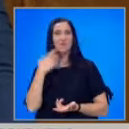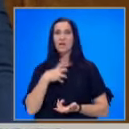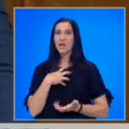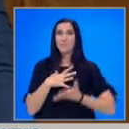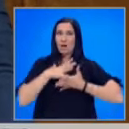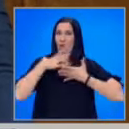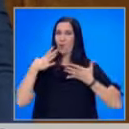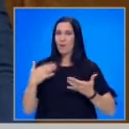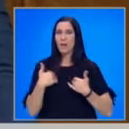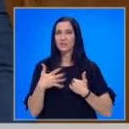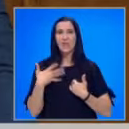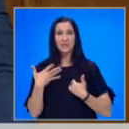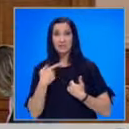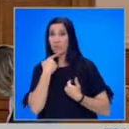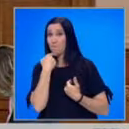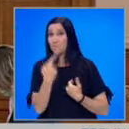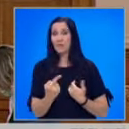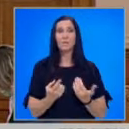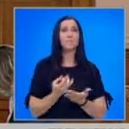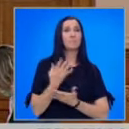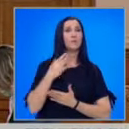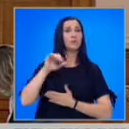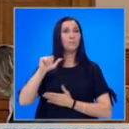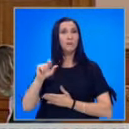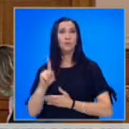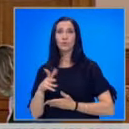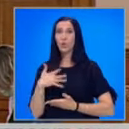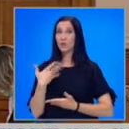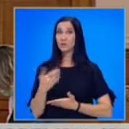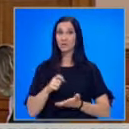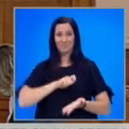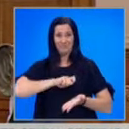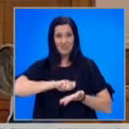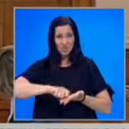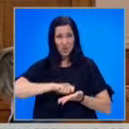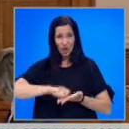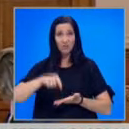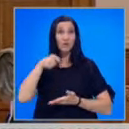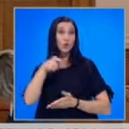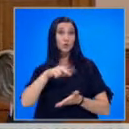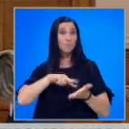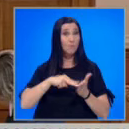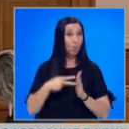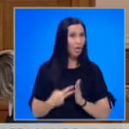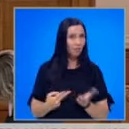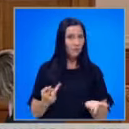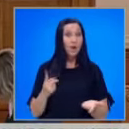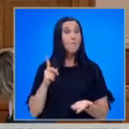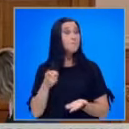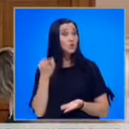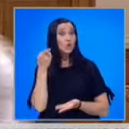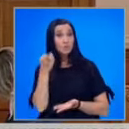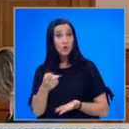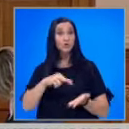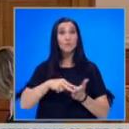Аз искам да запитам новите партии, които искат да изчегъртват този модел. Може ли този